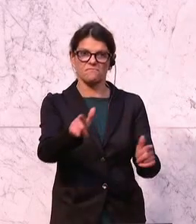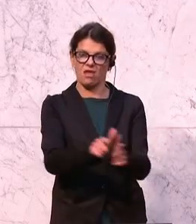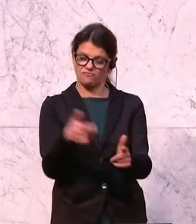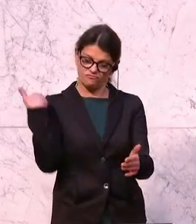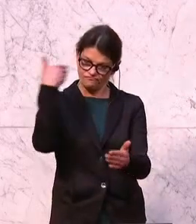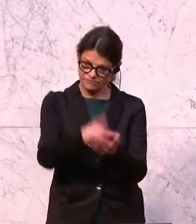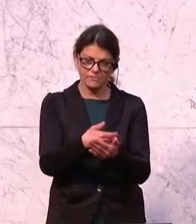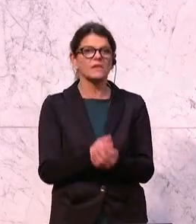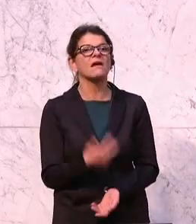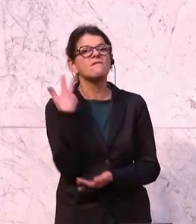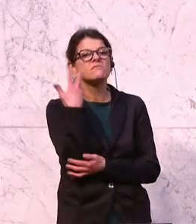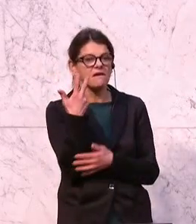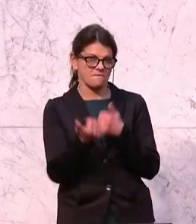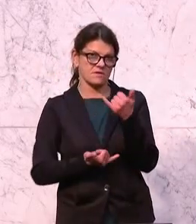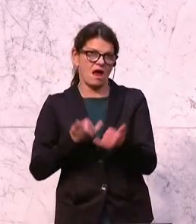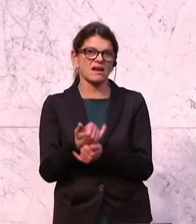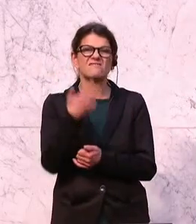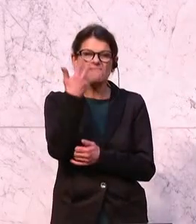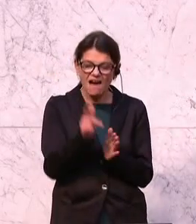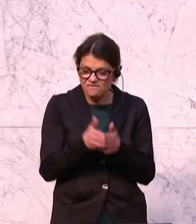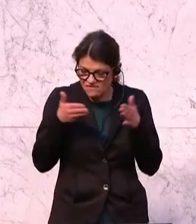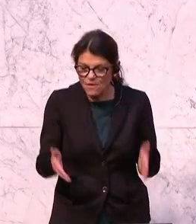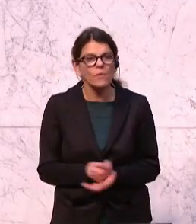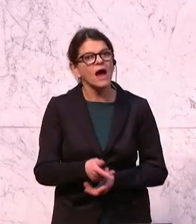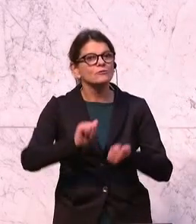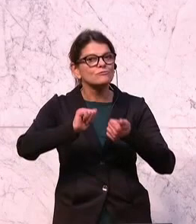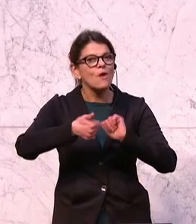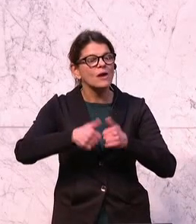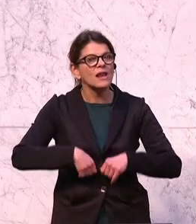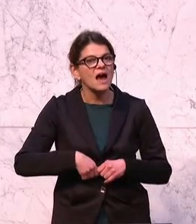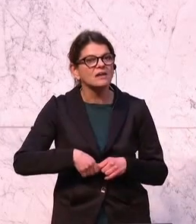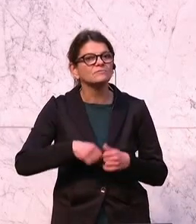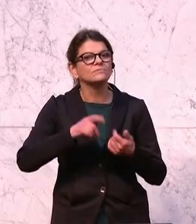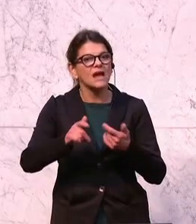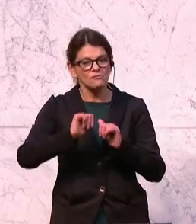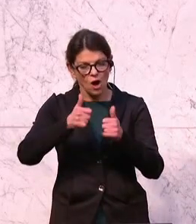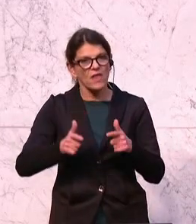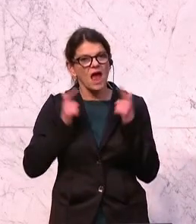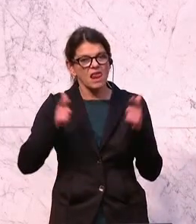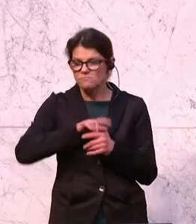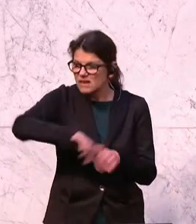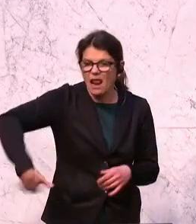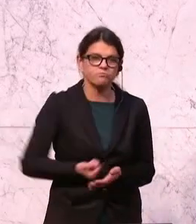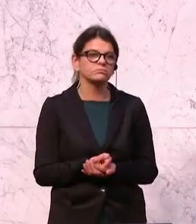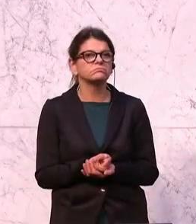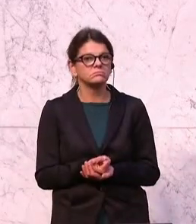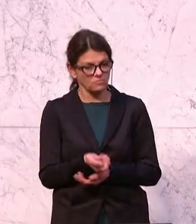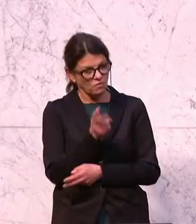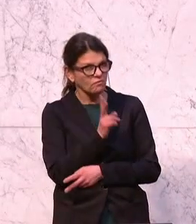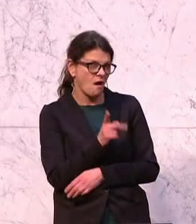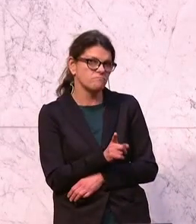gewesen. Drei Jahre, drei Saisonen den Sportlern das sportliche Leben geraubt und in